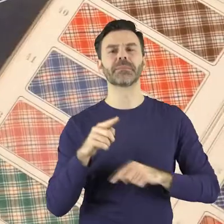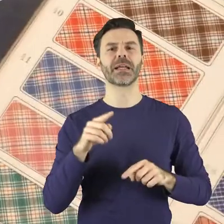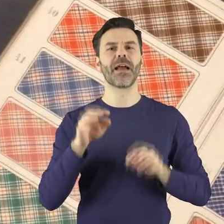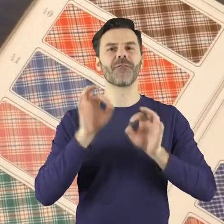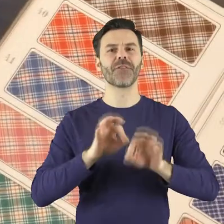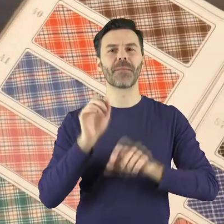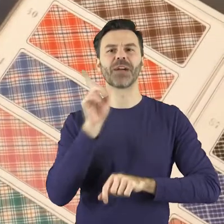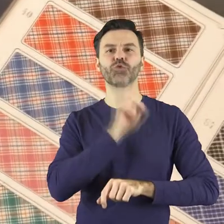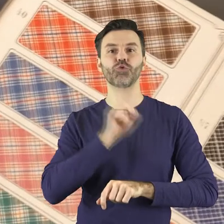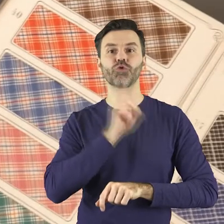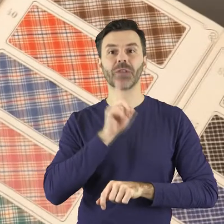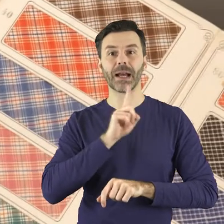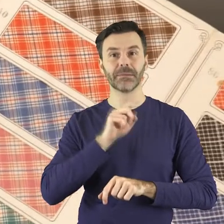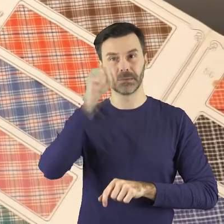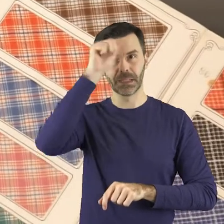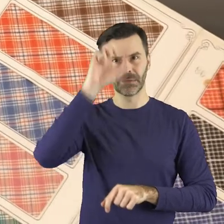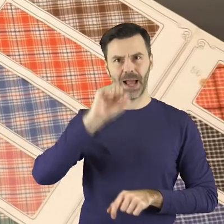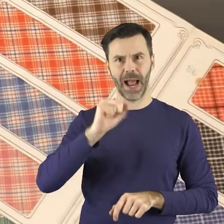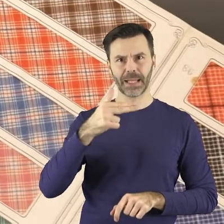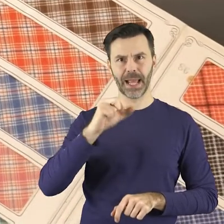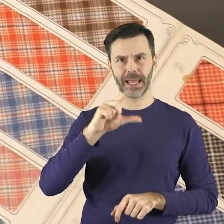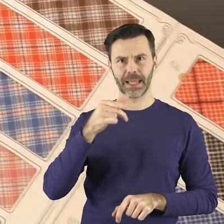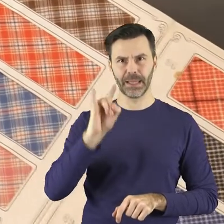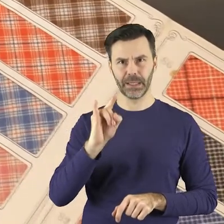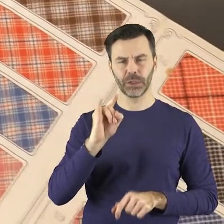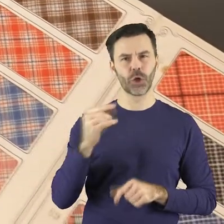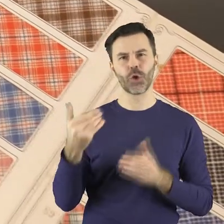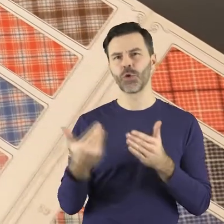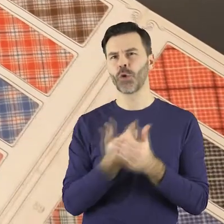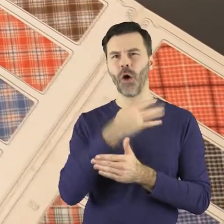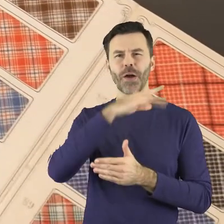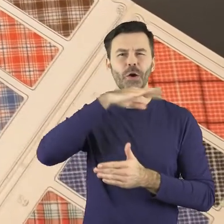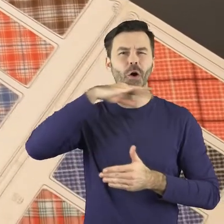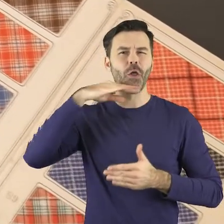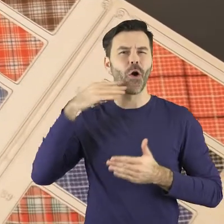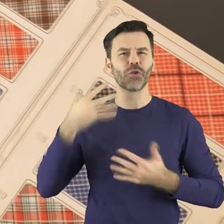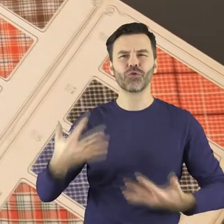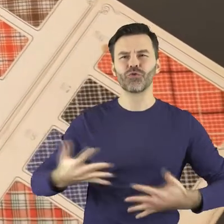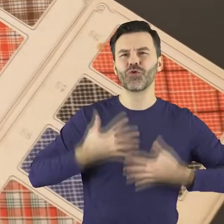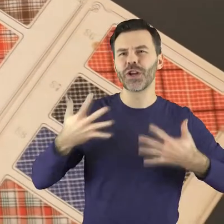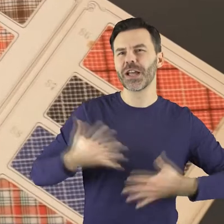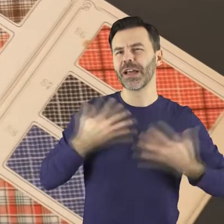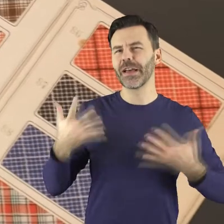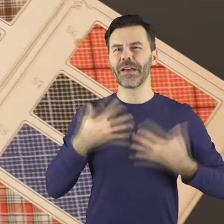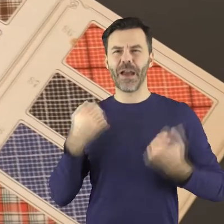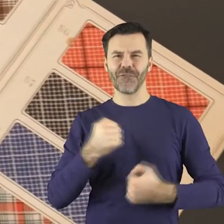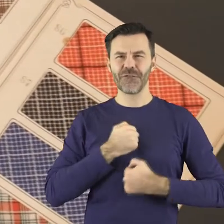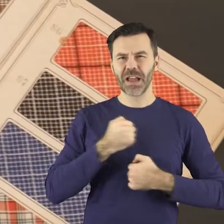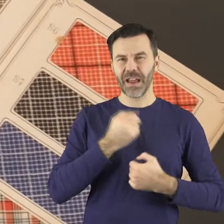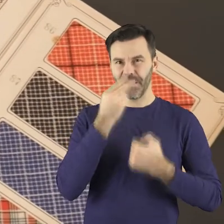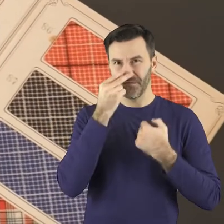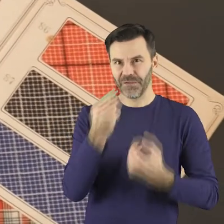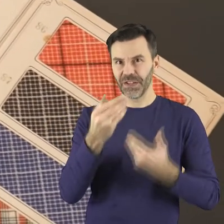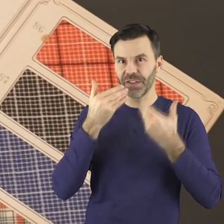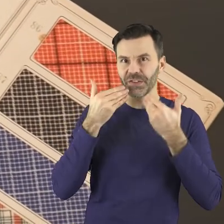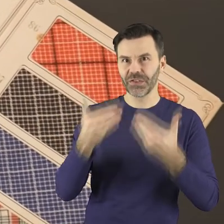anilinami, można było uzyskać nowe, nieznane dotąd kolory, bardzo żywe i barwne. Tkaniny